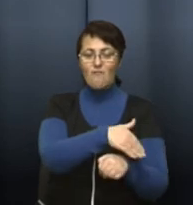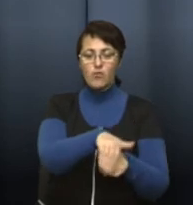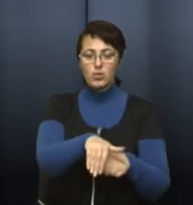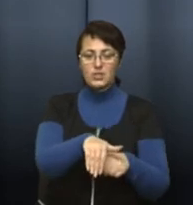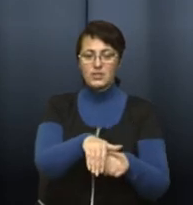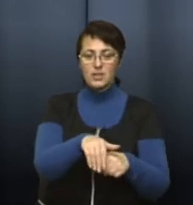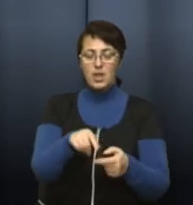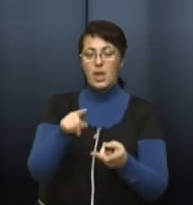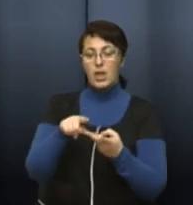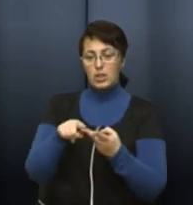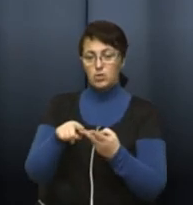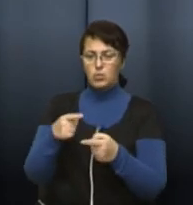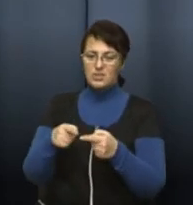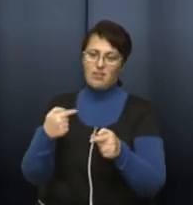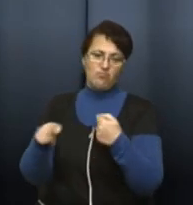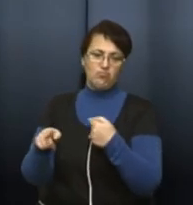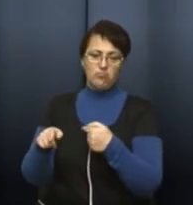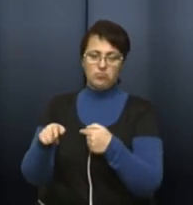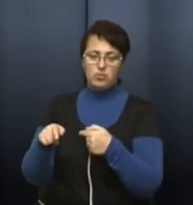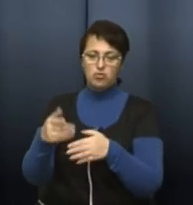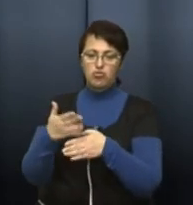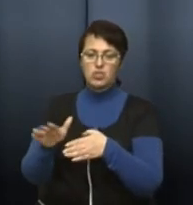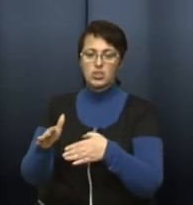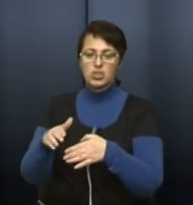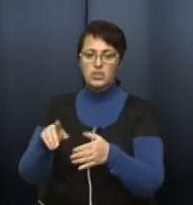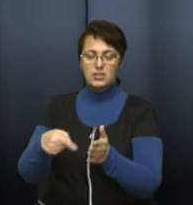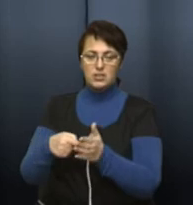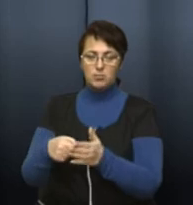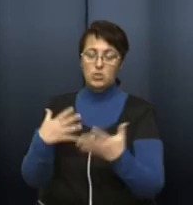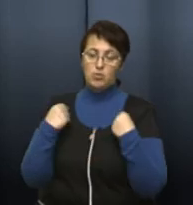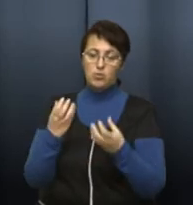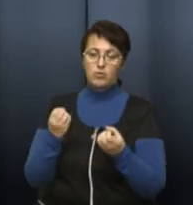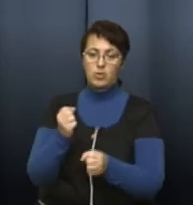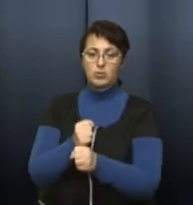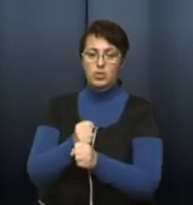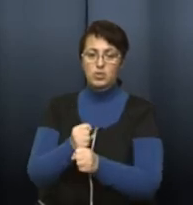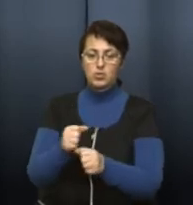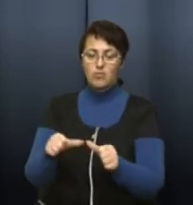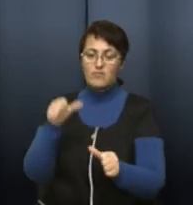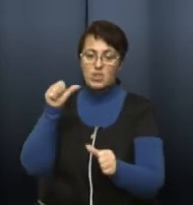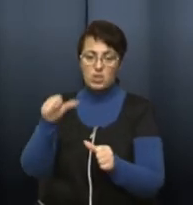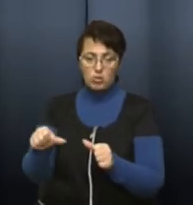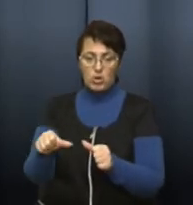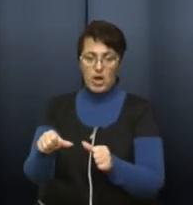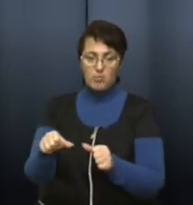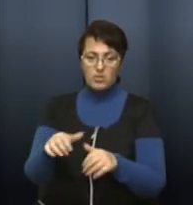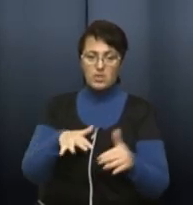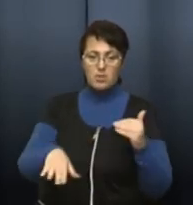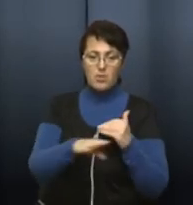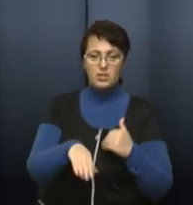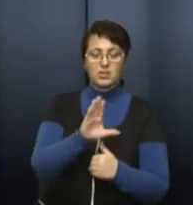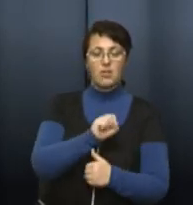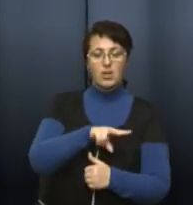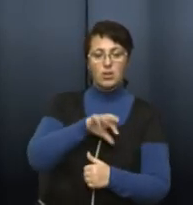І друга зона – це решта міста. Також у Львові діють відокремлені майданчики. Це є вулиця Волова і Театральна, в якій на